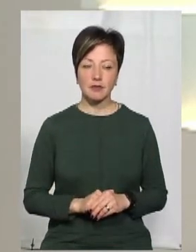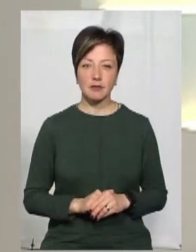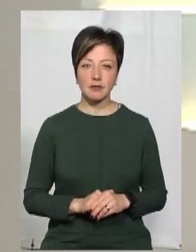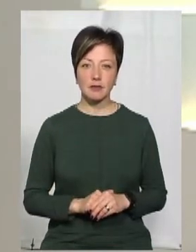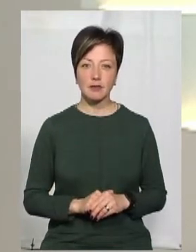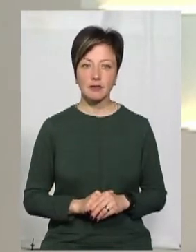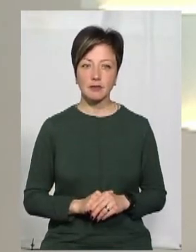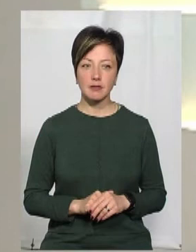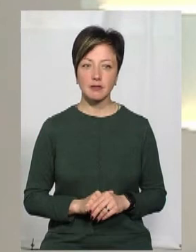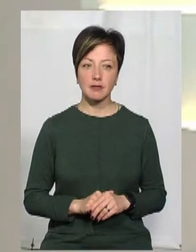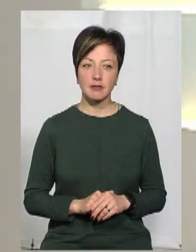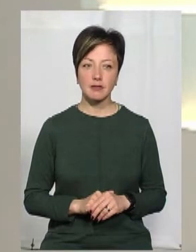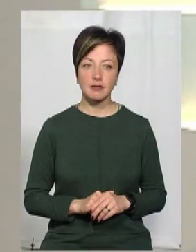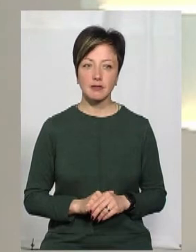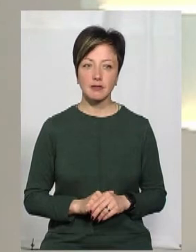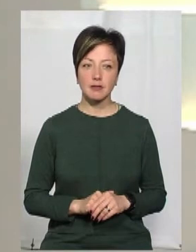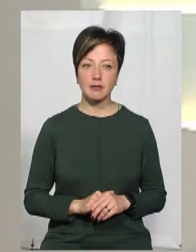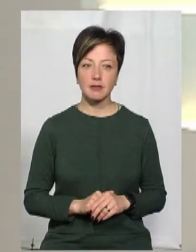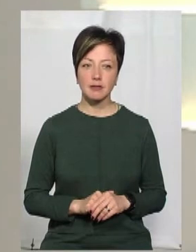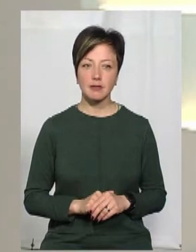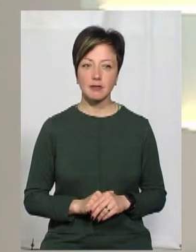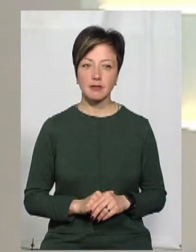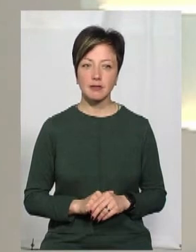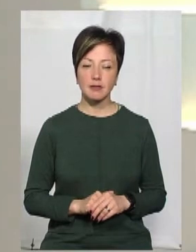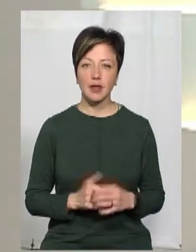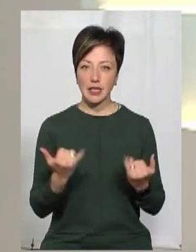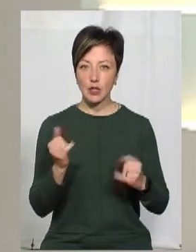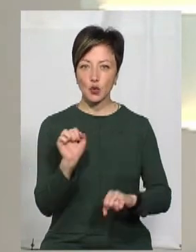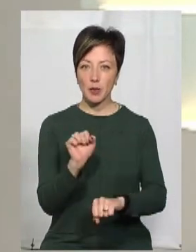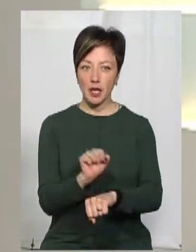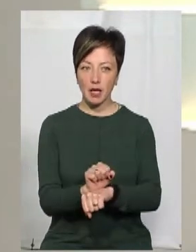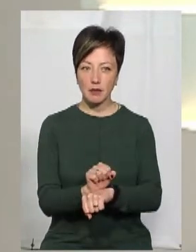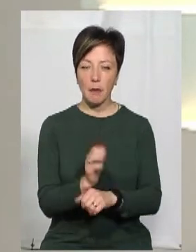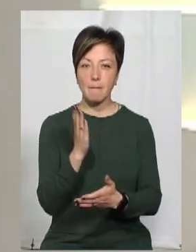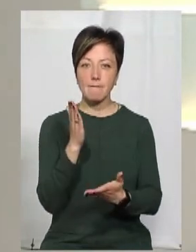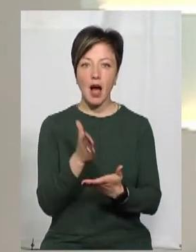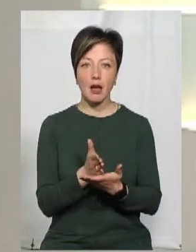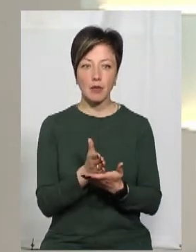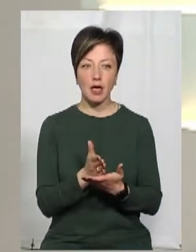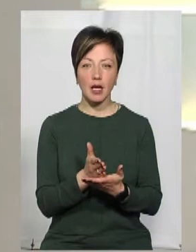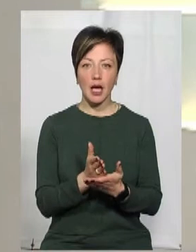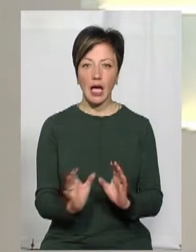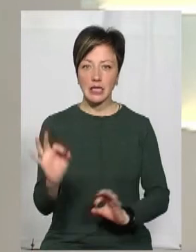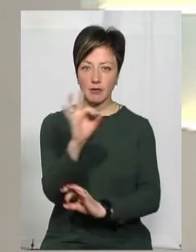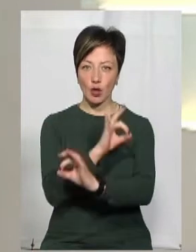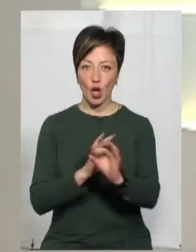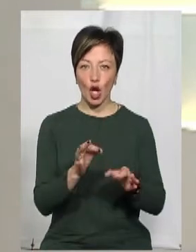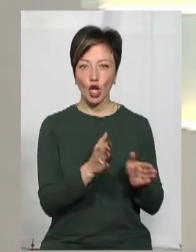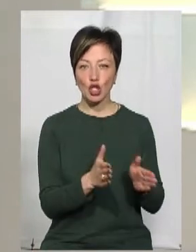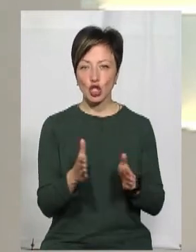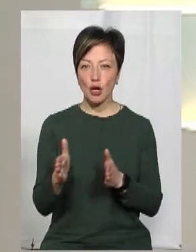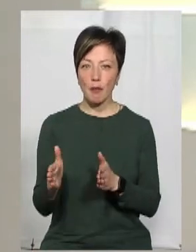чи якісь субиті? Ми призупиняємося, тому що зараз маємо з нами на зв'язку в